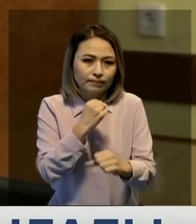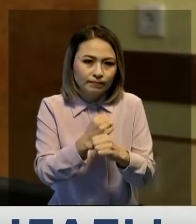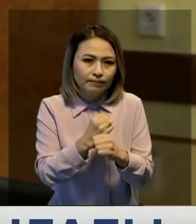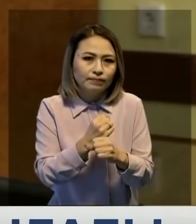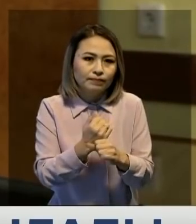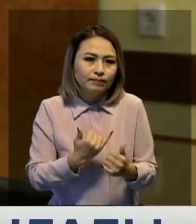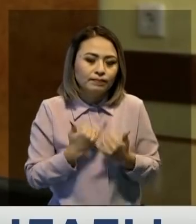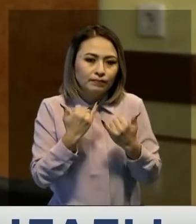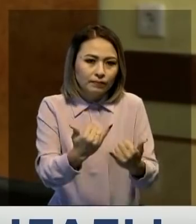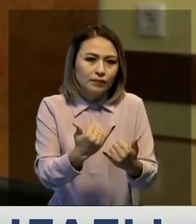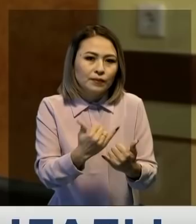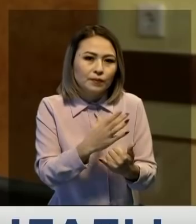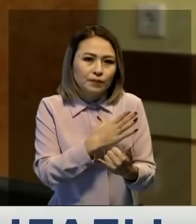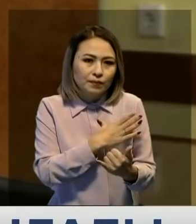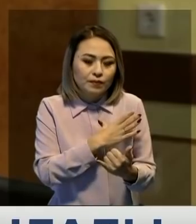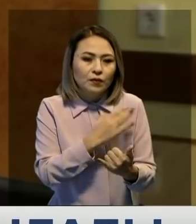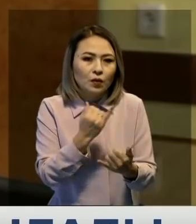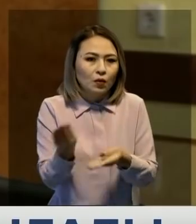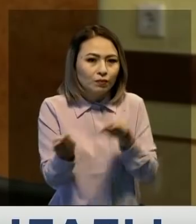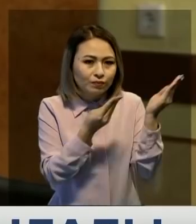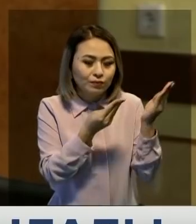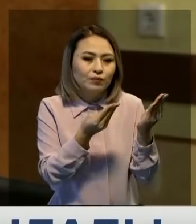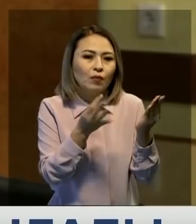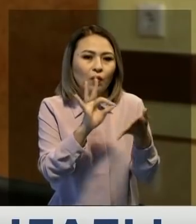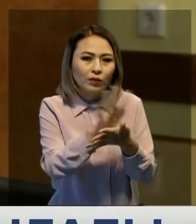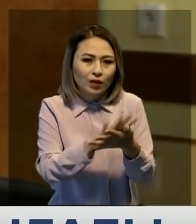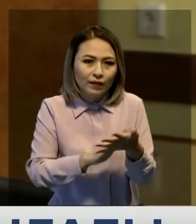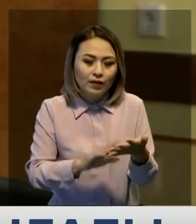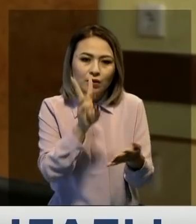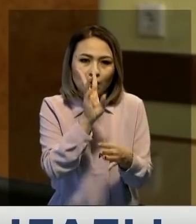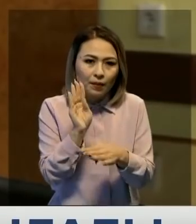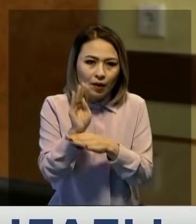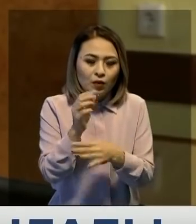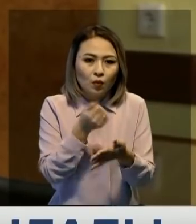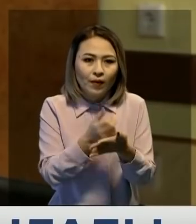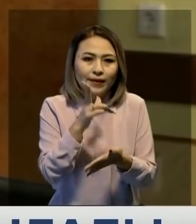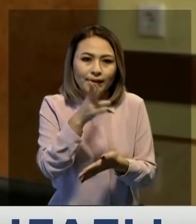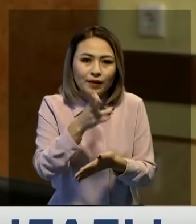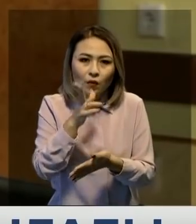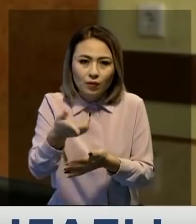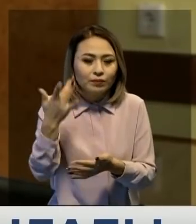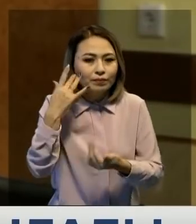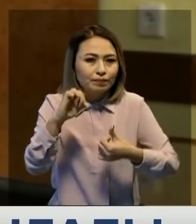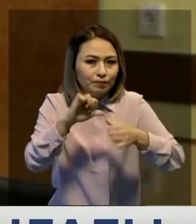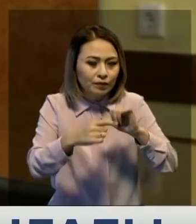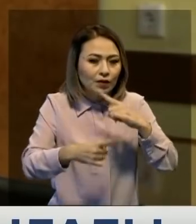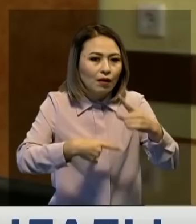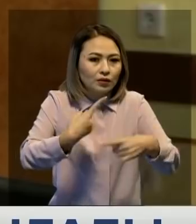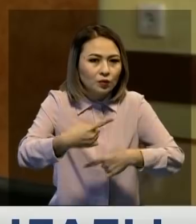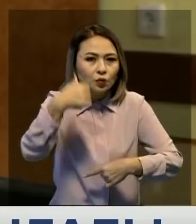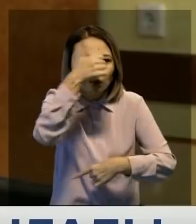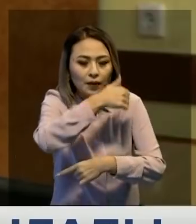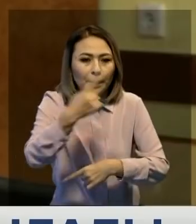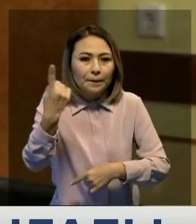ұсыныстарымызды беріп қойдық. Облыстық бюджет ұшылға жасалады ғой. Соны келесі жылдың